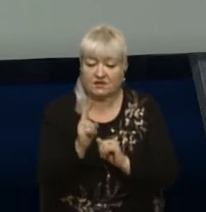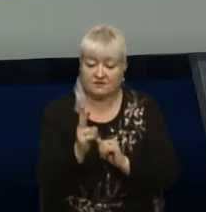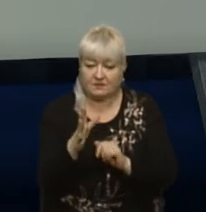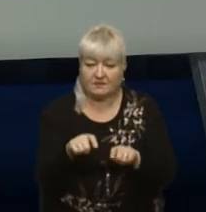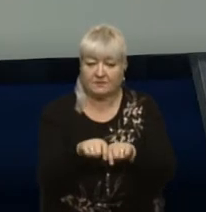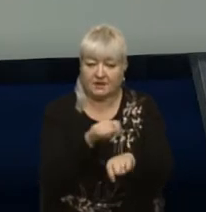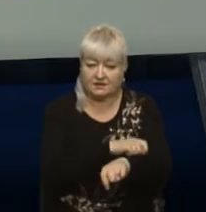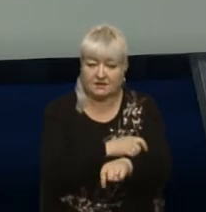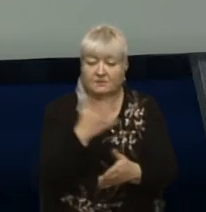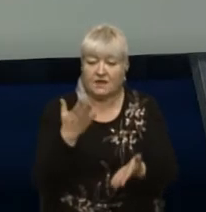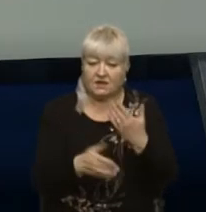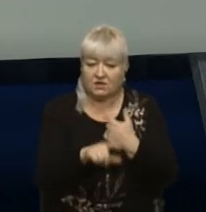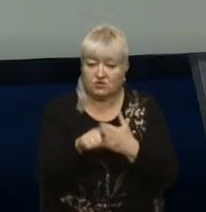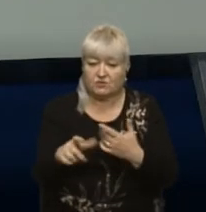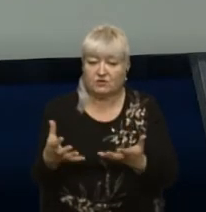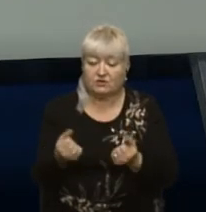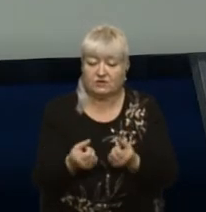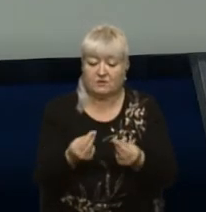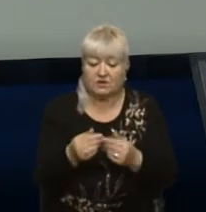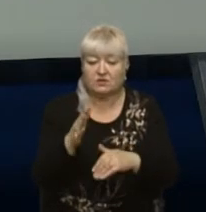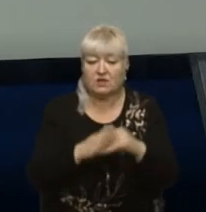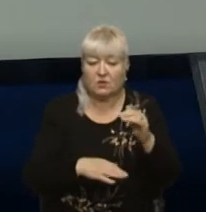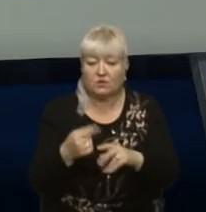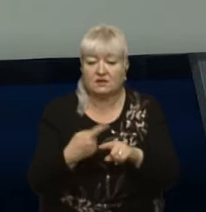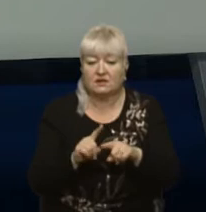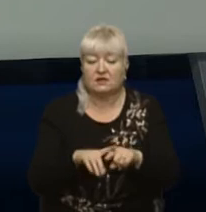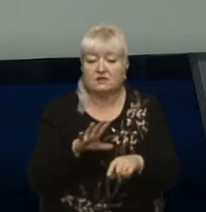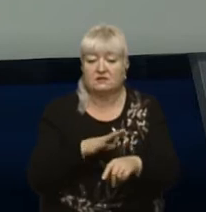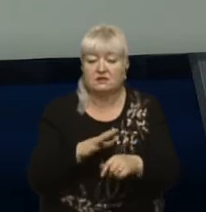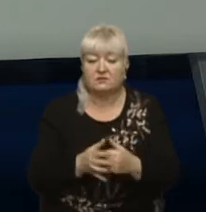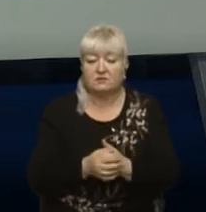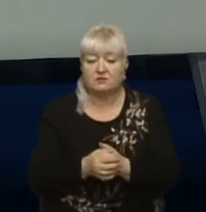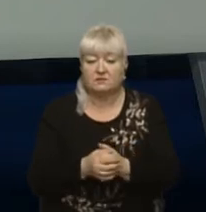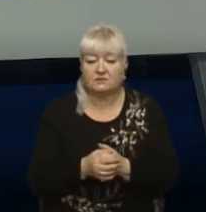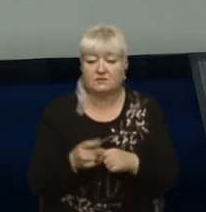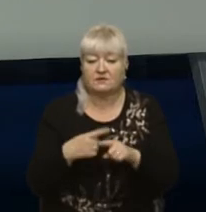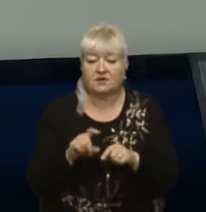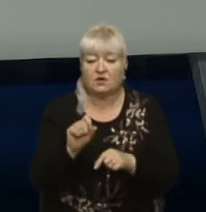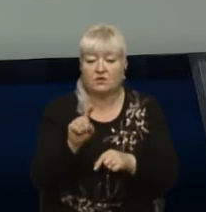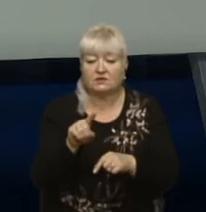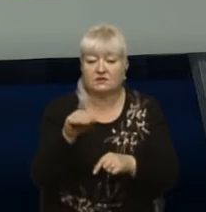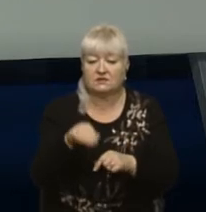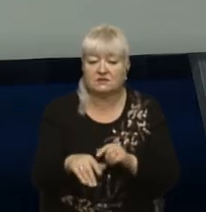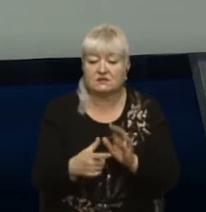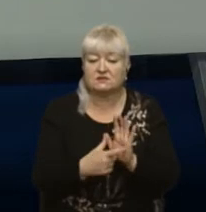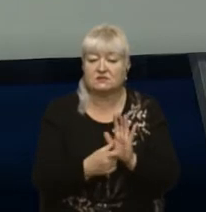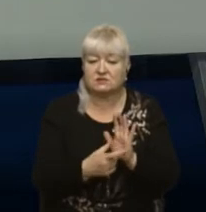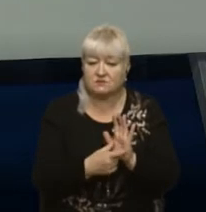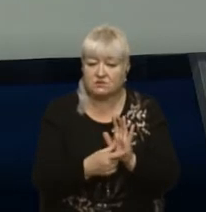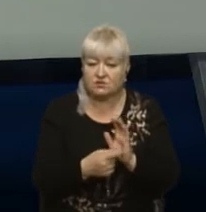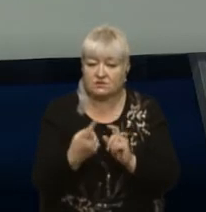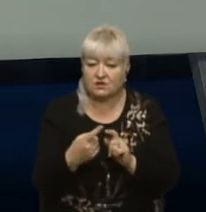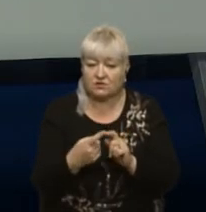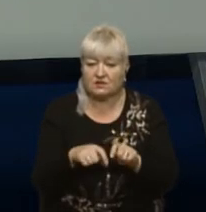якщо б люди отримували кошти на руки, це був розрахований Мінрегіону, що це 11 тисячі сімсот за метр квадратний. Відповідно,